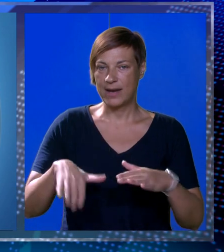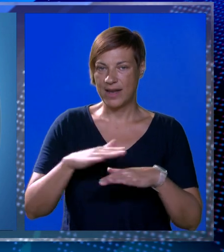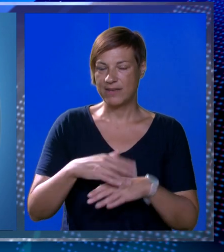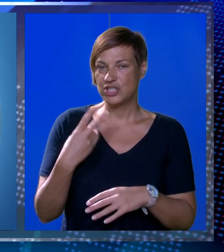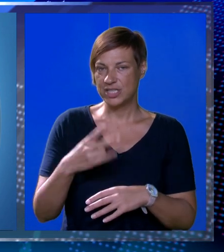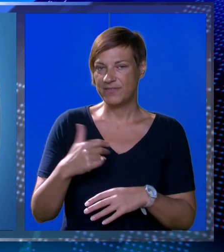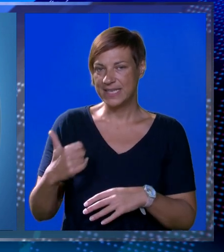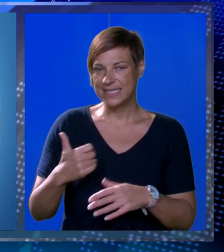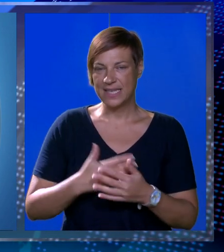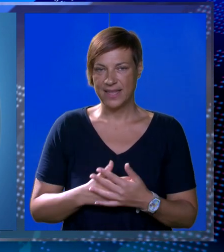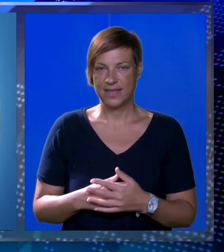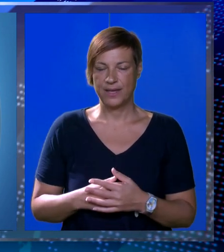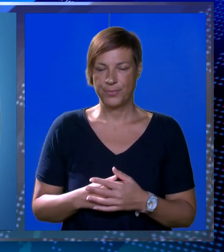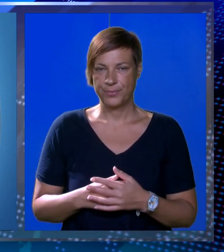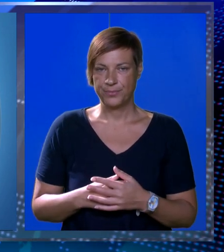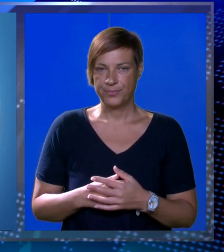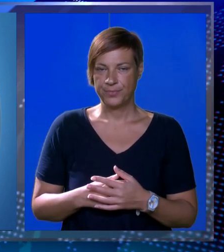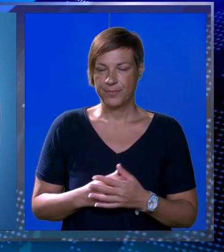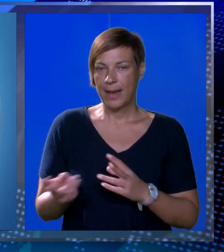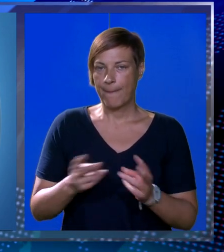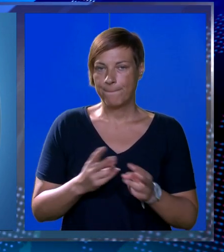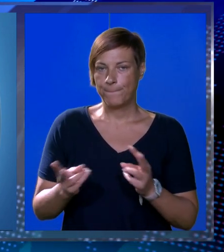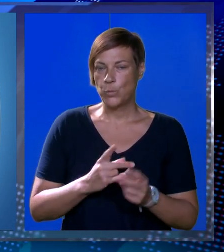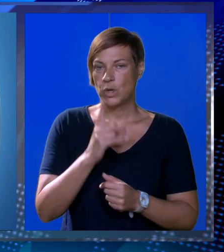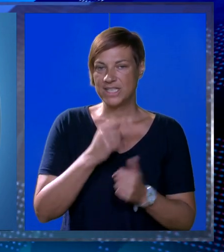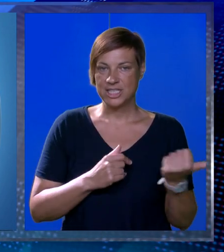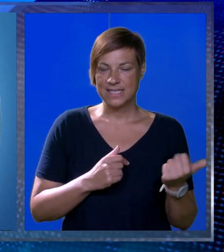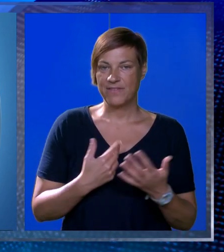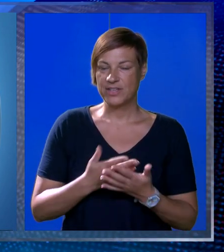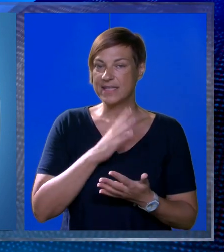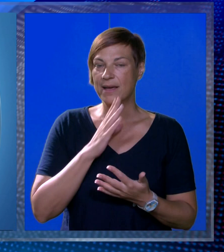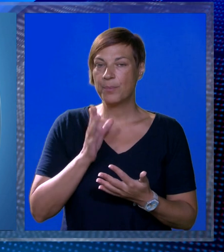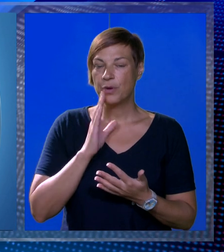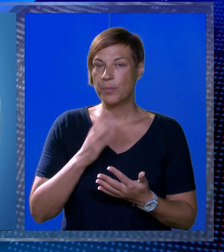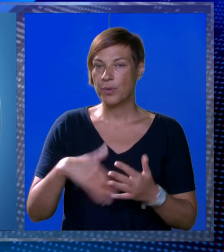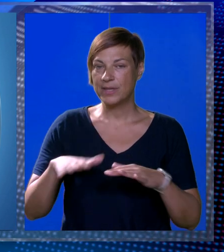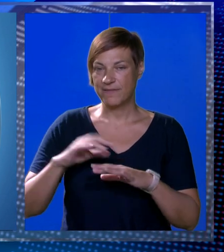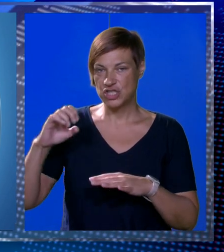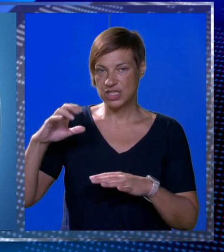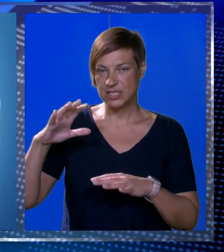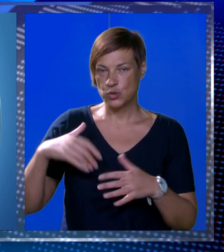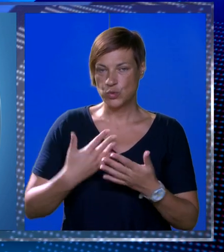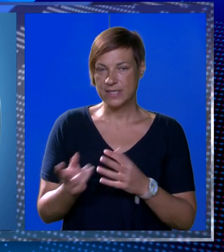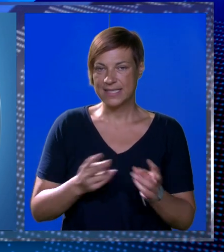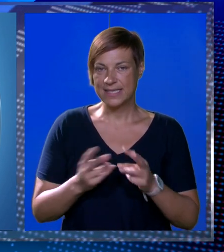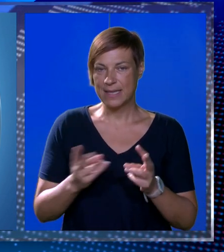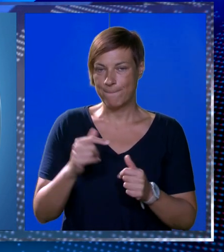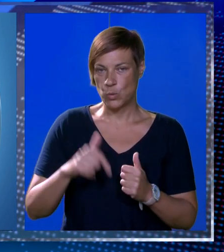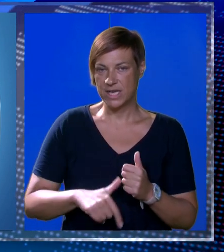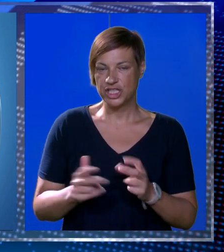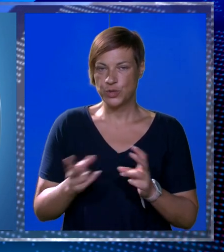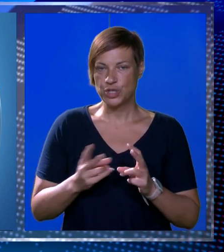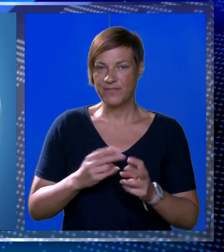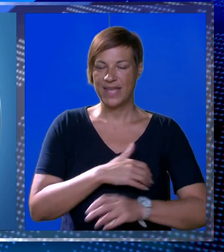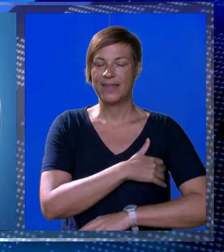najviša do 21 C stupanj puhaće sjeveroistočni vjetar a poslje podne više sunčanih razdoblja zapuhaće